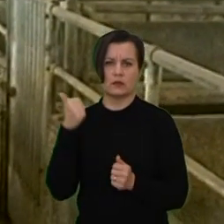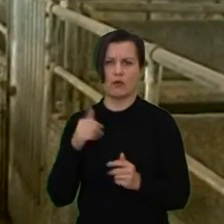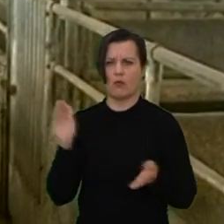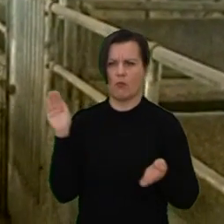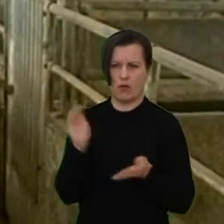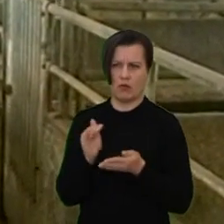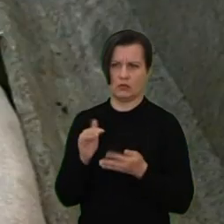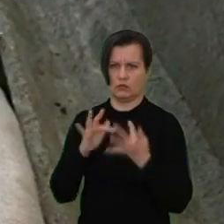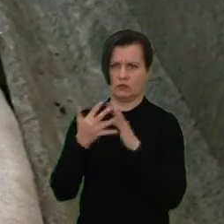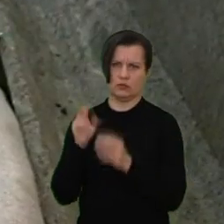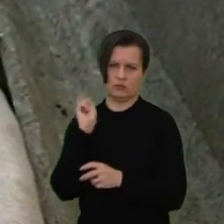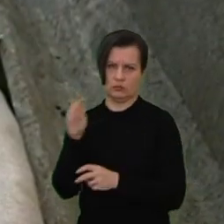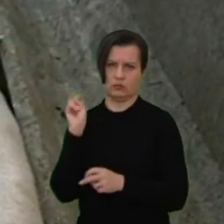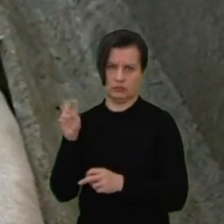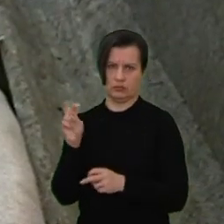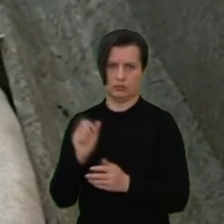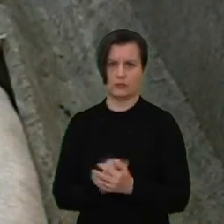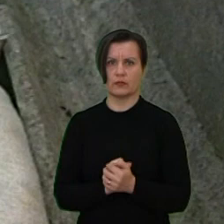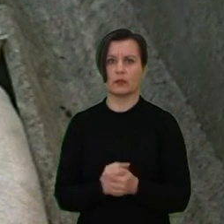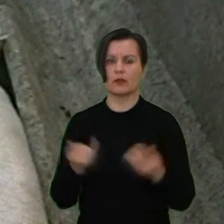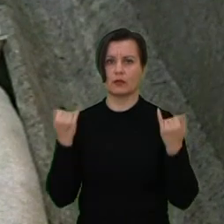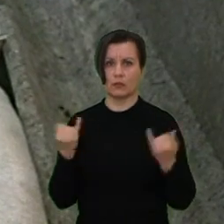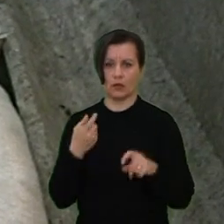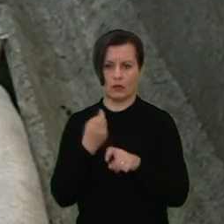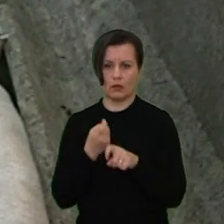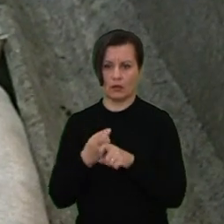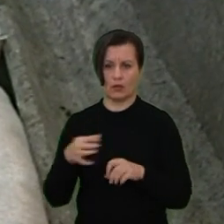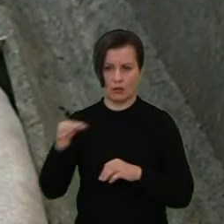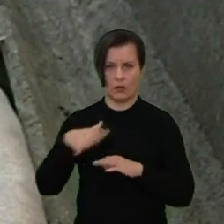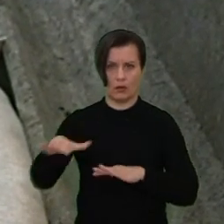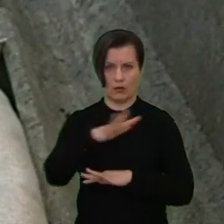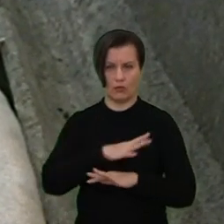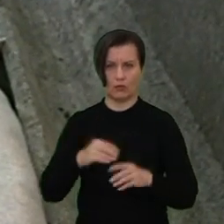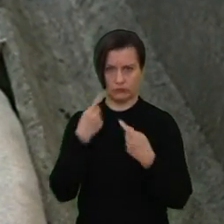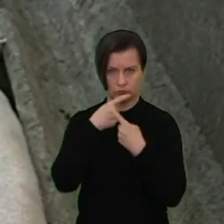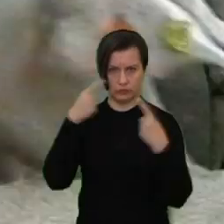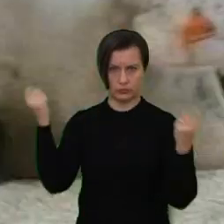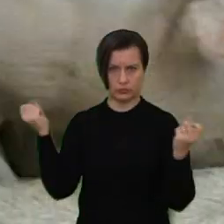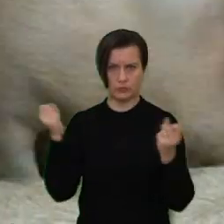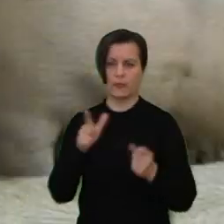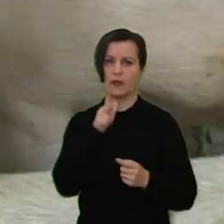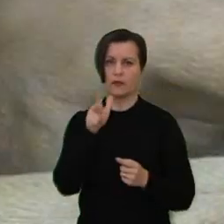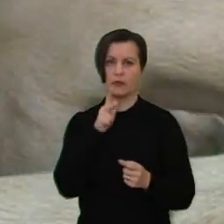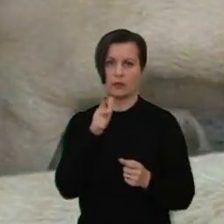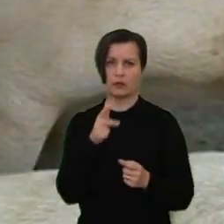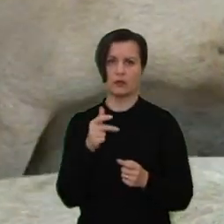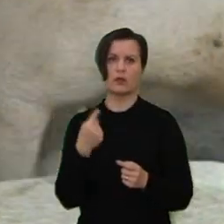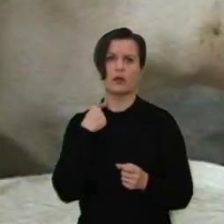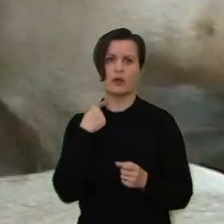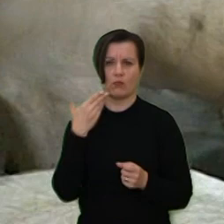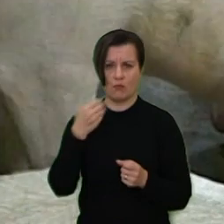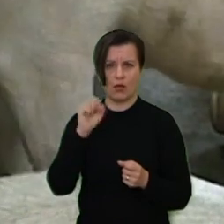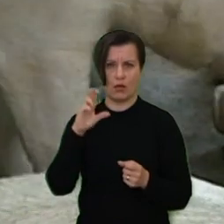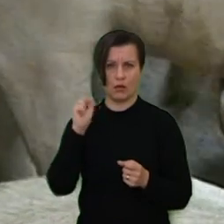kuo mažiau lankytųsi miškose. Šiuo metu Kidainių rajonas yra paskaltas afrikinio keulių maro